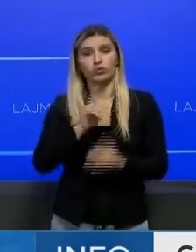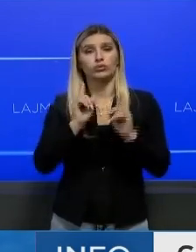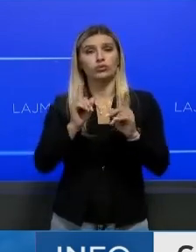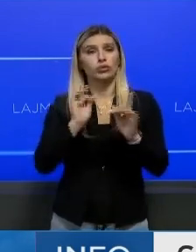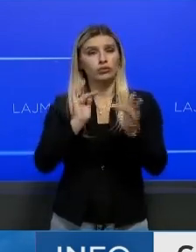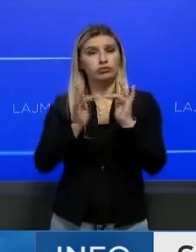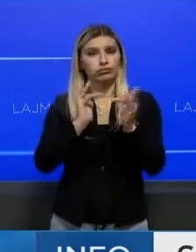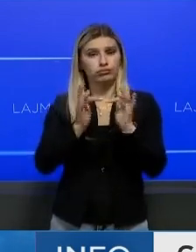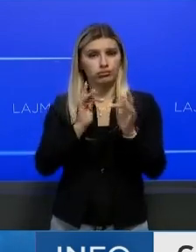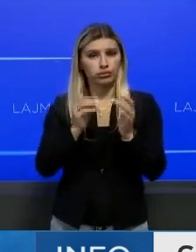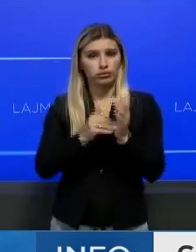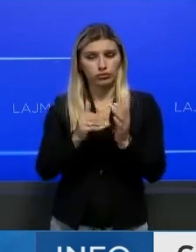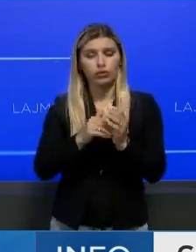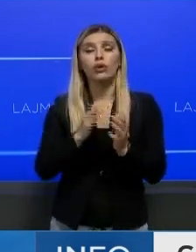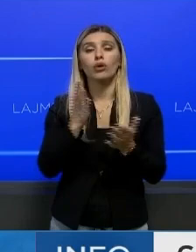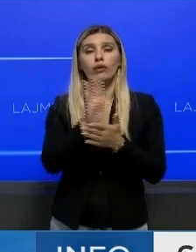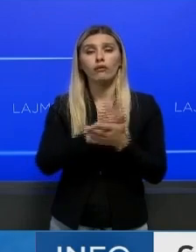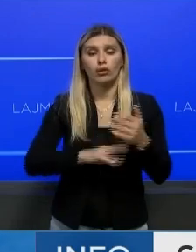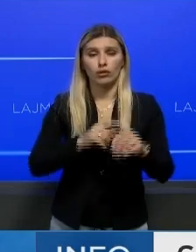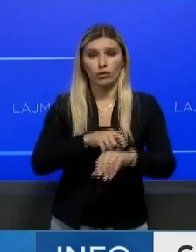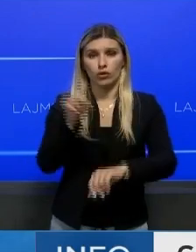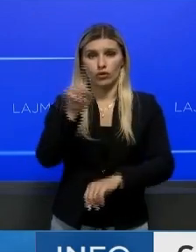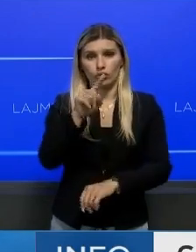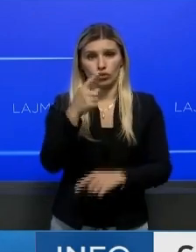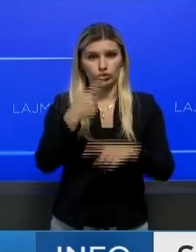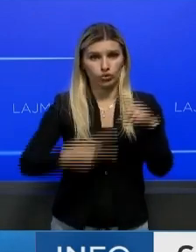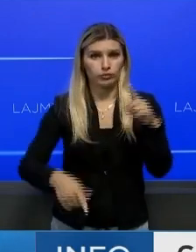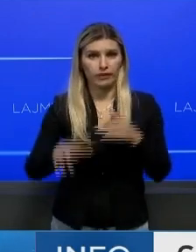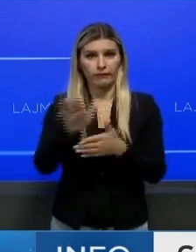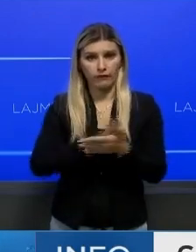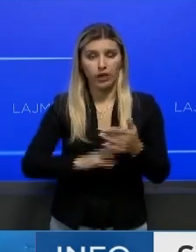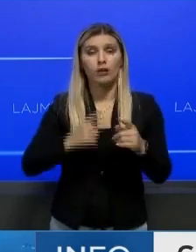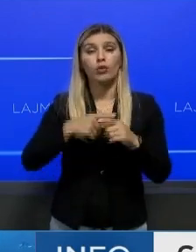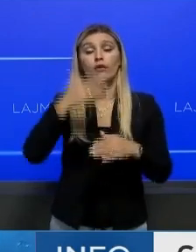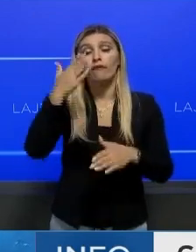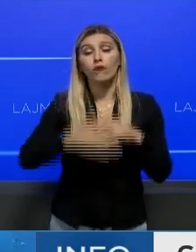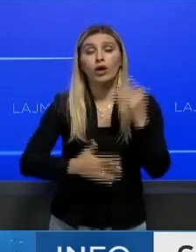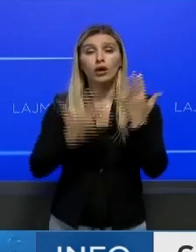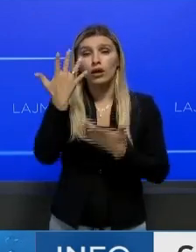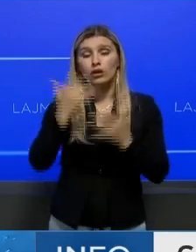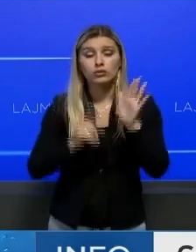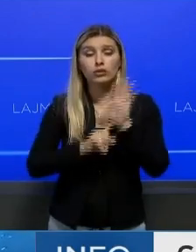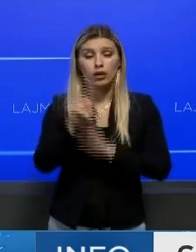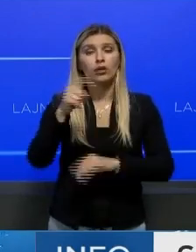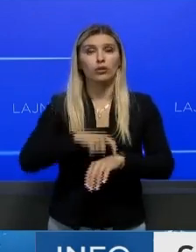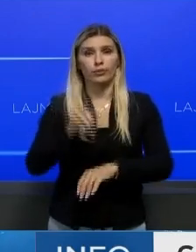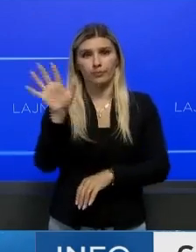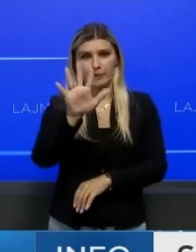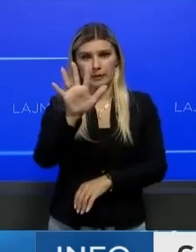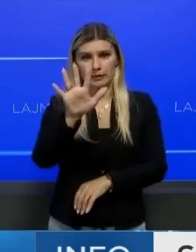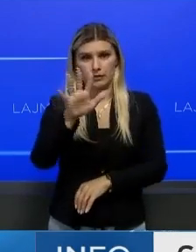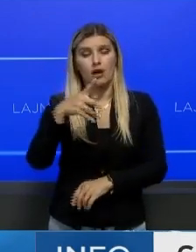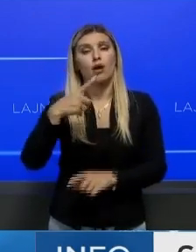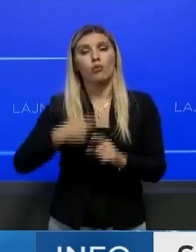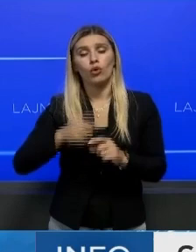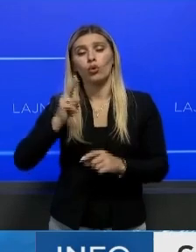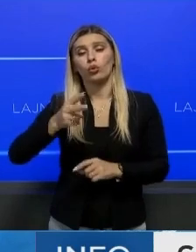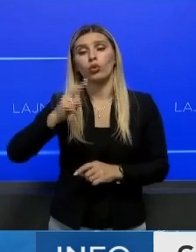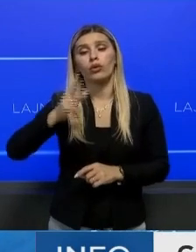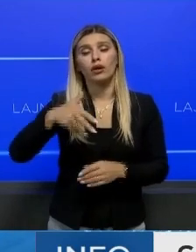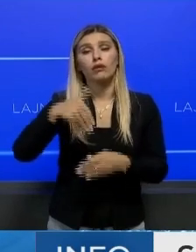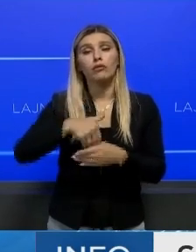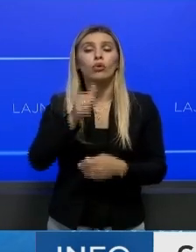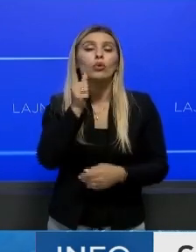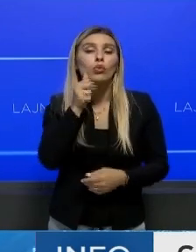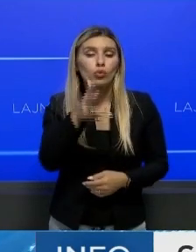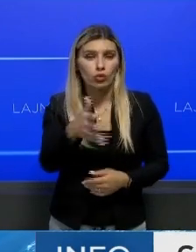Votimi dhe të njës në orën 13.30 dhe rezultati pritet në orën 17.30. Votimet e tjera dhe të zhvillohen gjadidve në